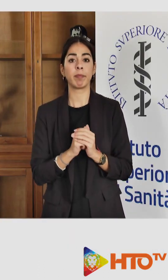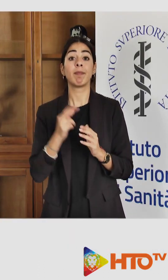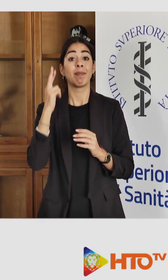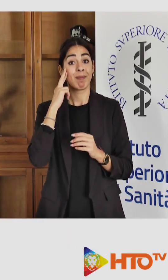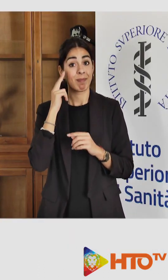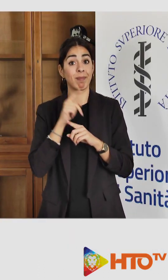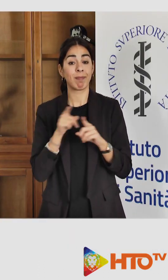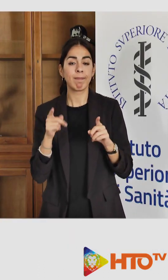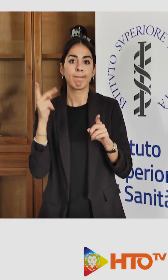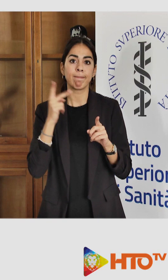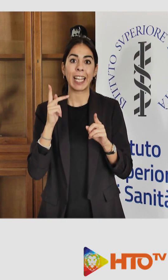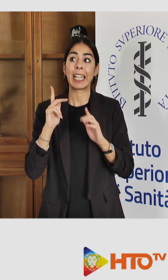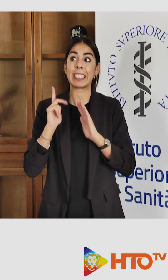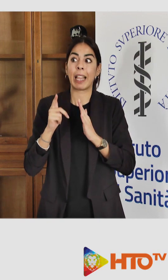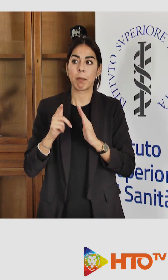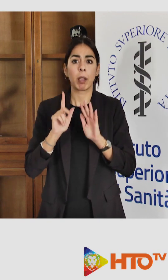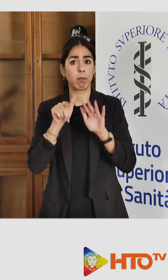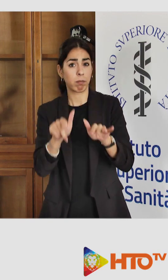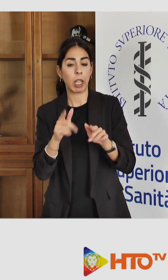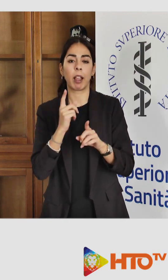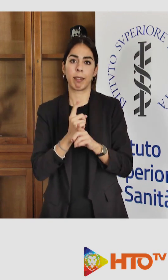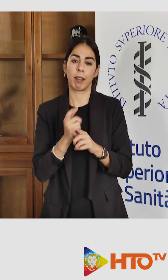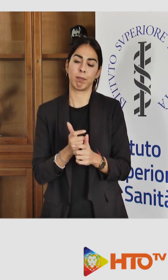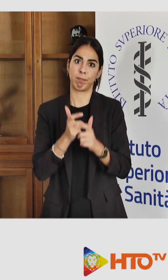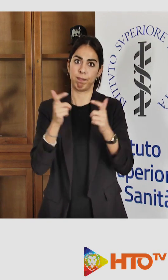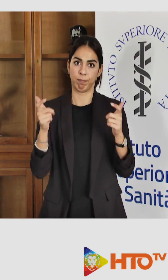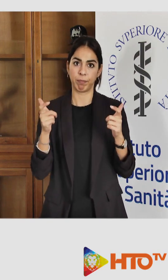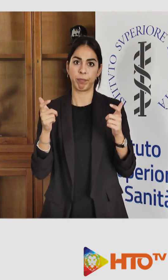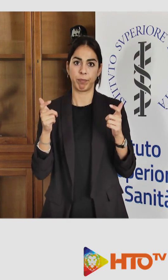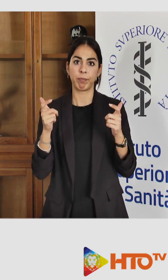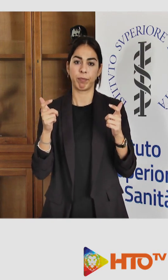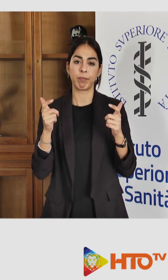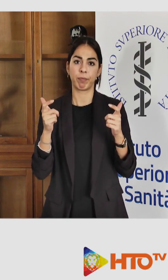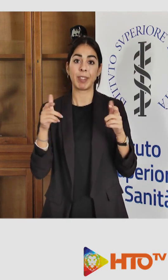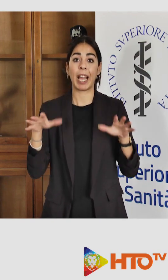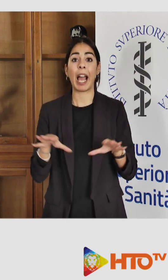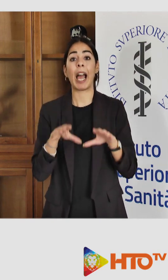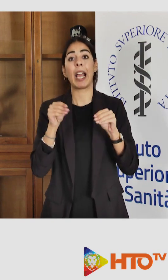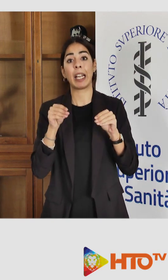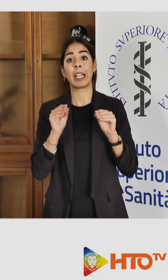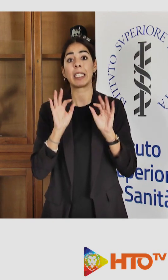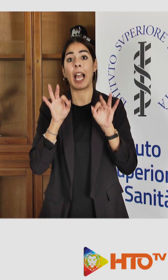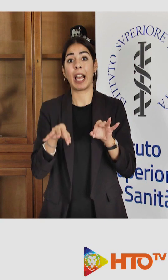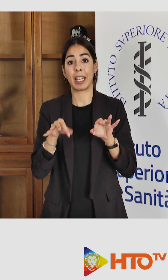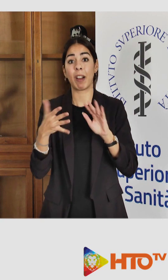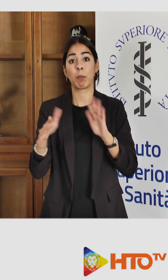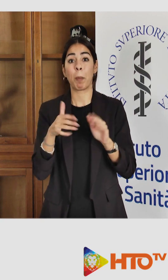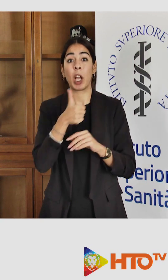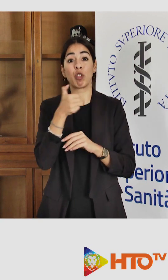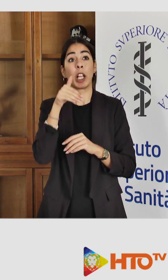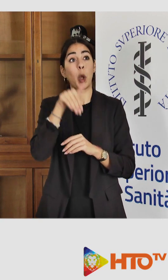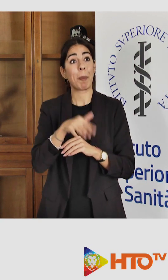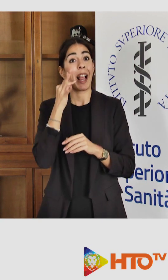settimanale è in rapido e generalizzato aumento nell'ultima settimana e sta raggiungendo la quota dei 50 casi per 100.000